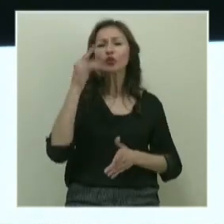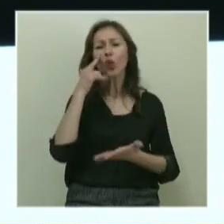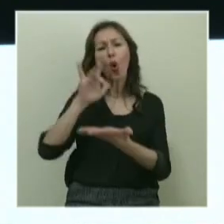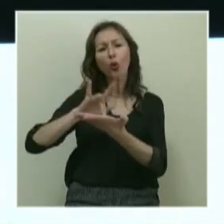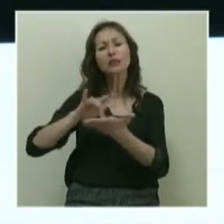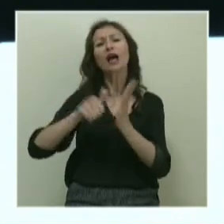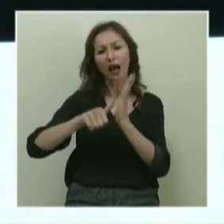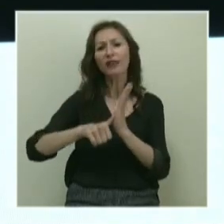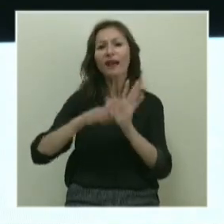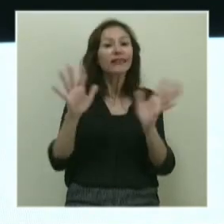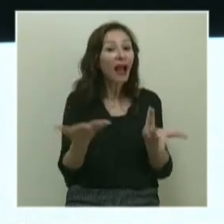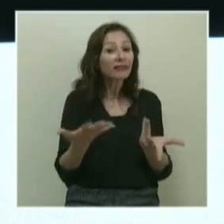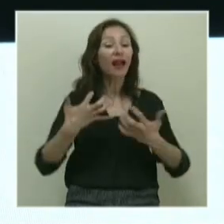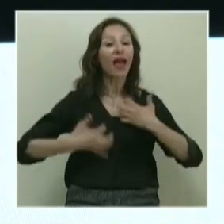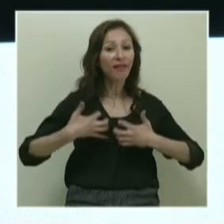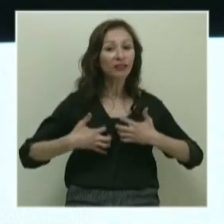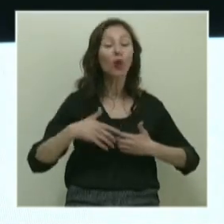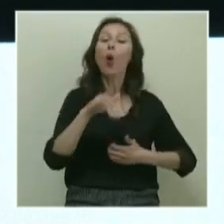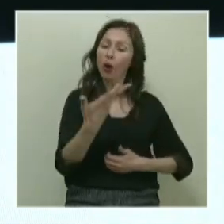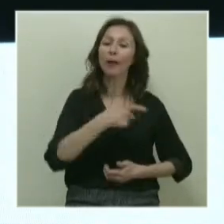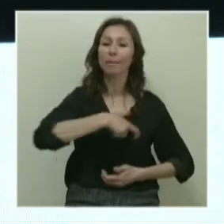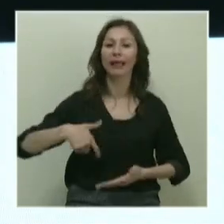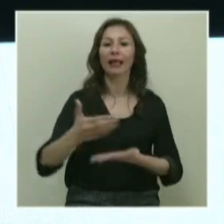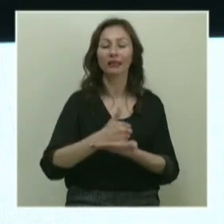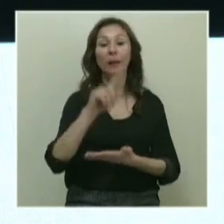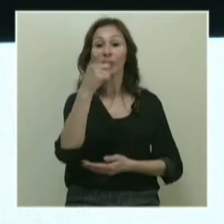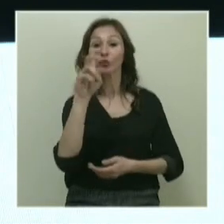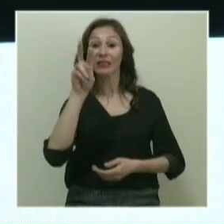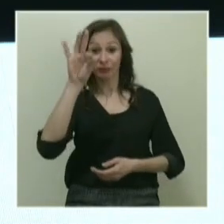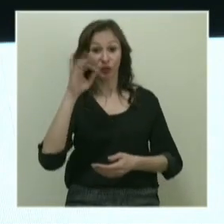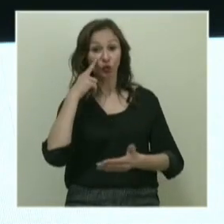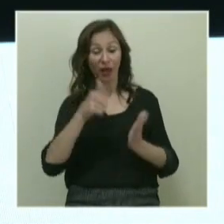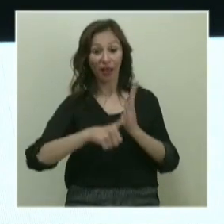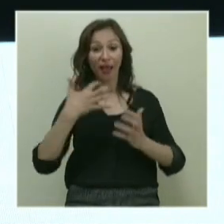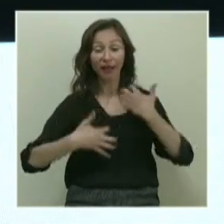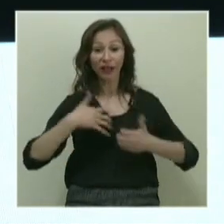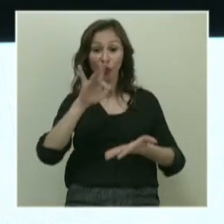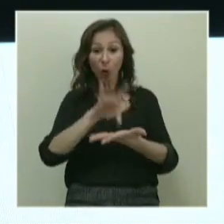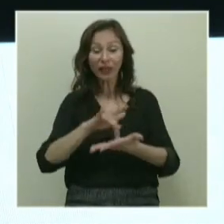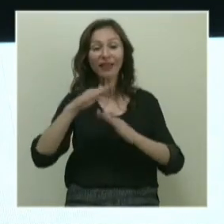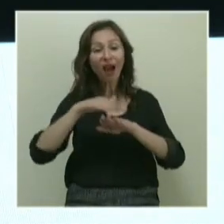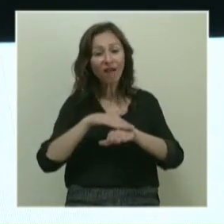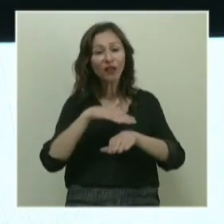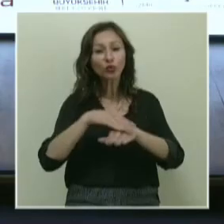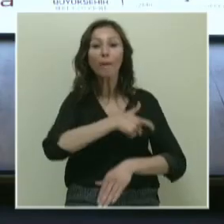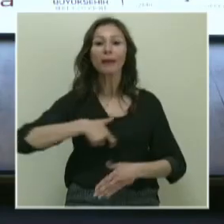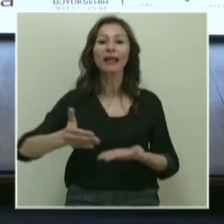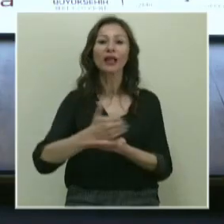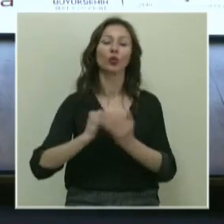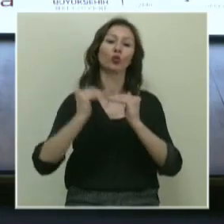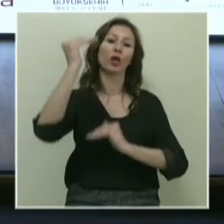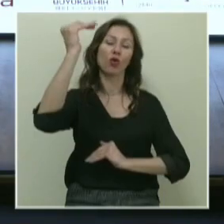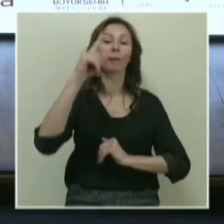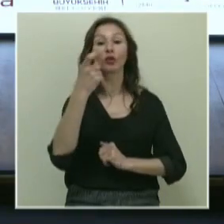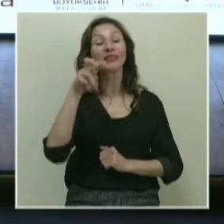kadar bunlar ne kadar enerji, o kadar milli gelirdi. 70'lerin ortasında enerji tüketimi yavaşlıyor, milli gelir yükseliyor.